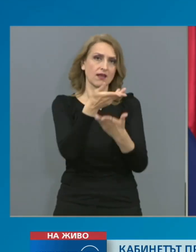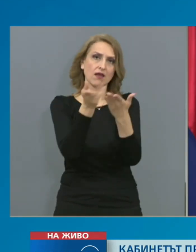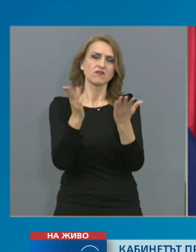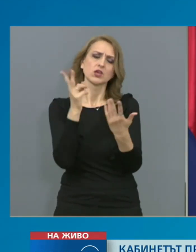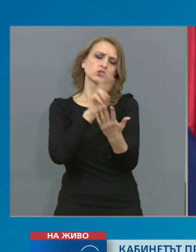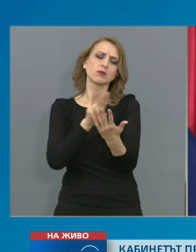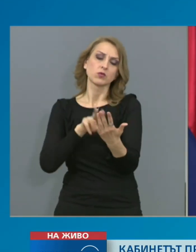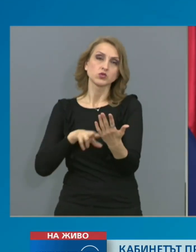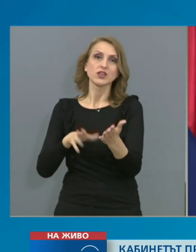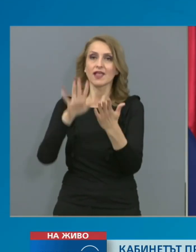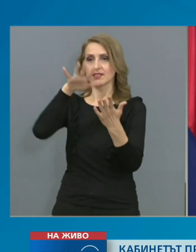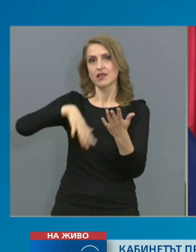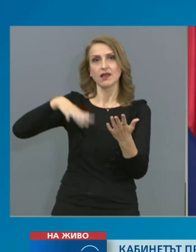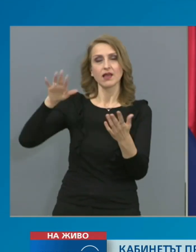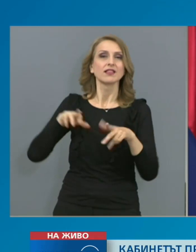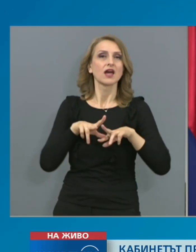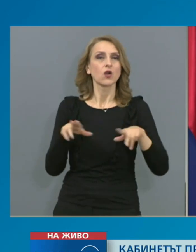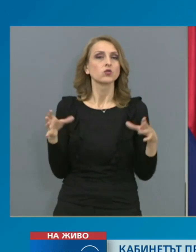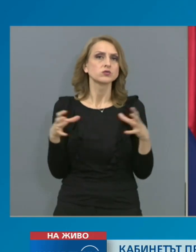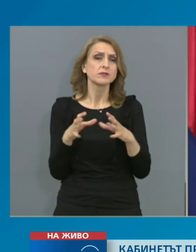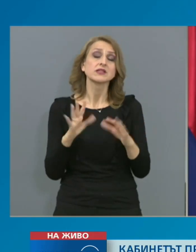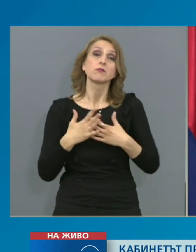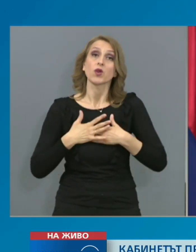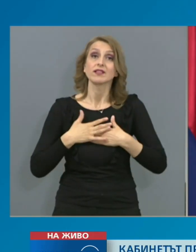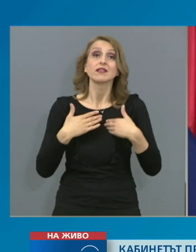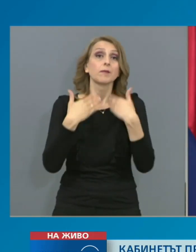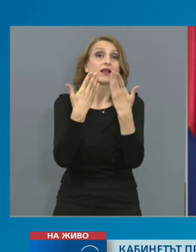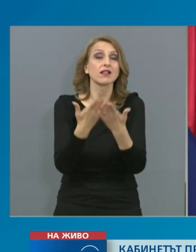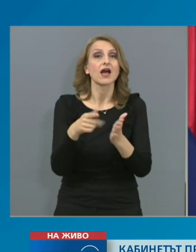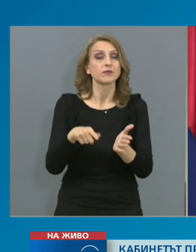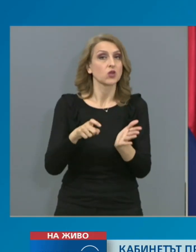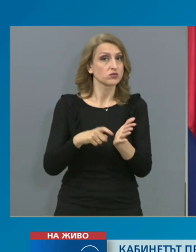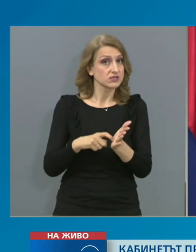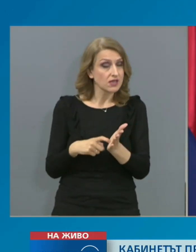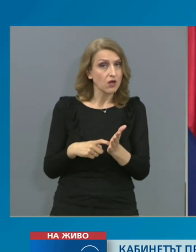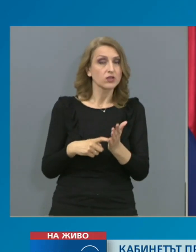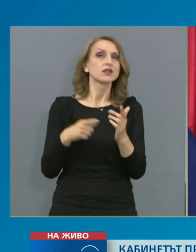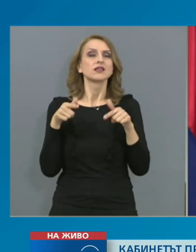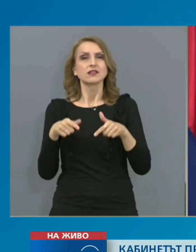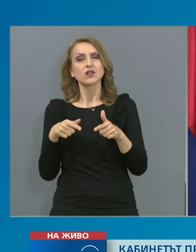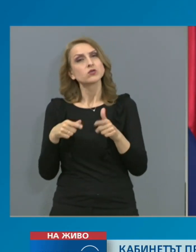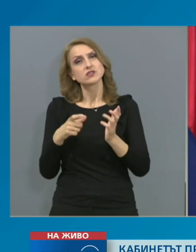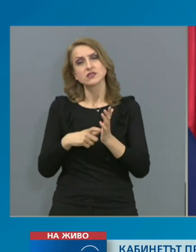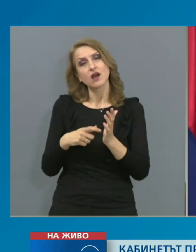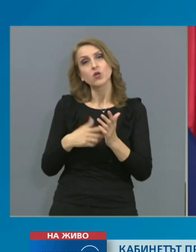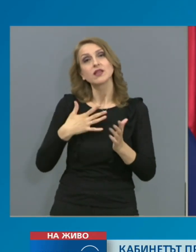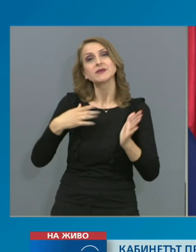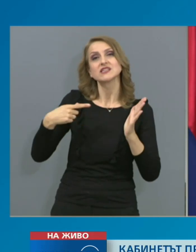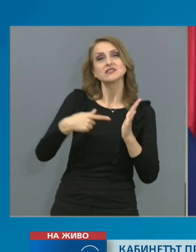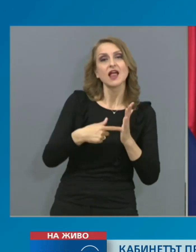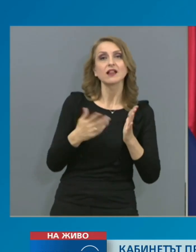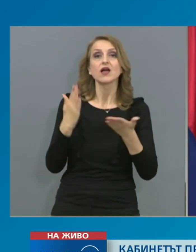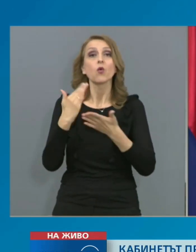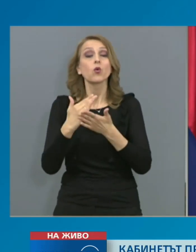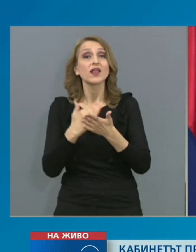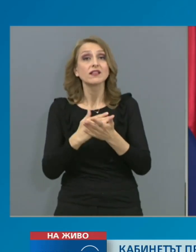на Народното събрание, според нас е един балансиран закон, който има най-действията на цел да уреди обществените отношения след извареното положение.